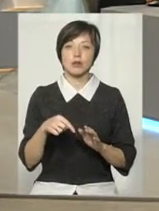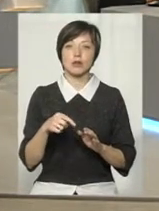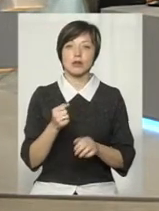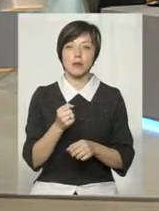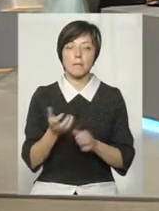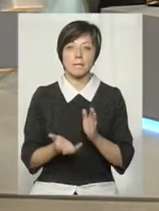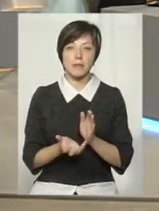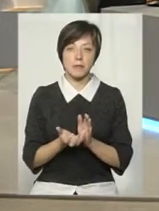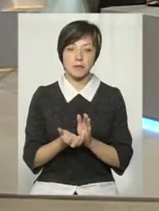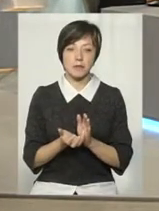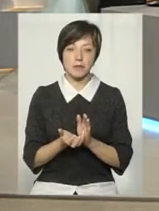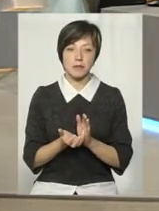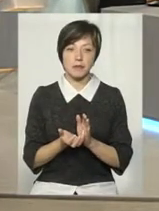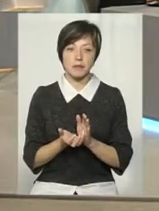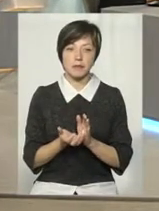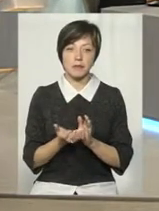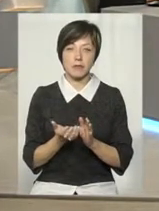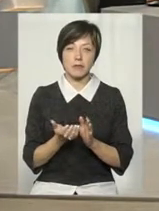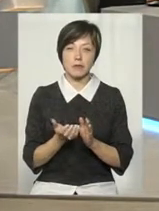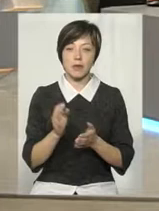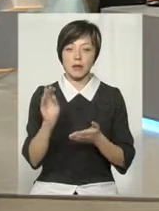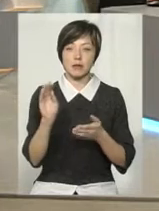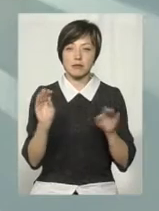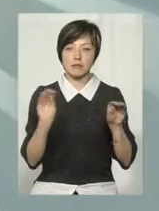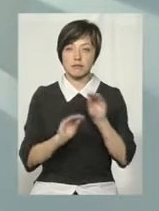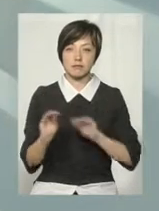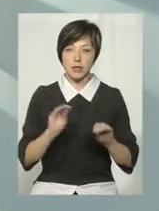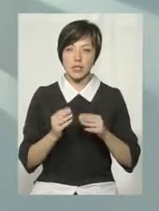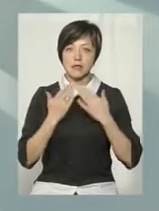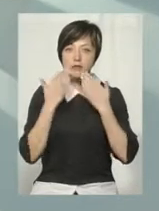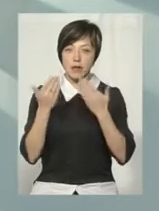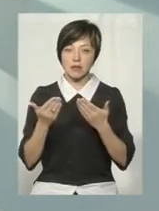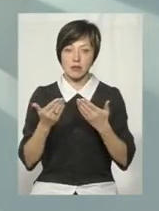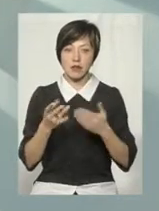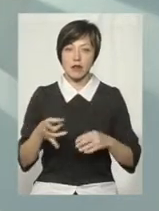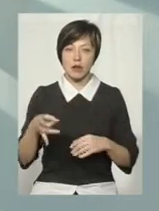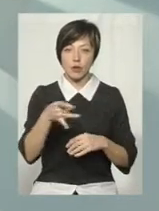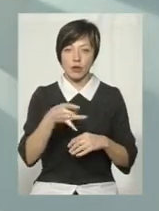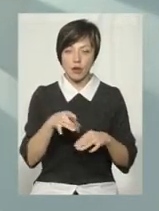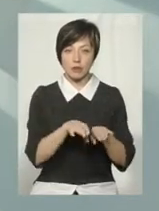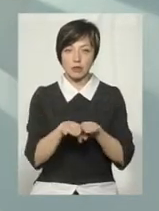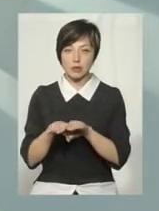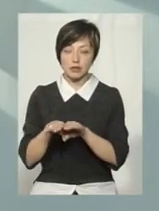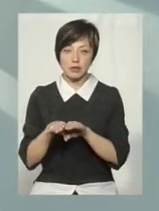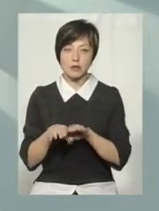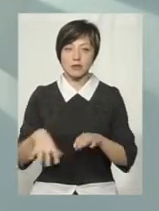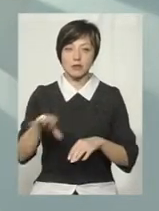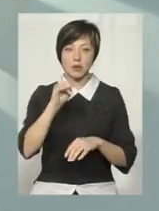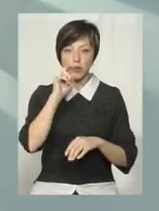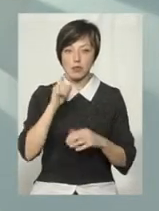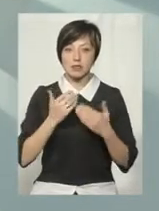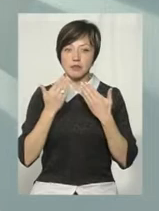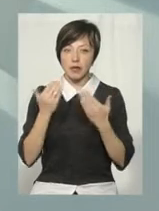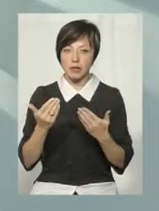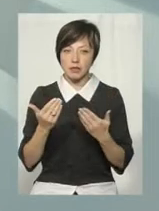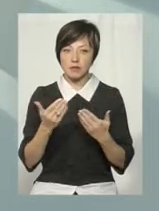підтримуємо, напрацьовується звернення, напрацьовується звернення і на регіональному рівні, напрацьовується всеукраїнські звернення,